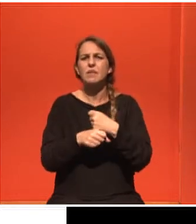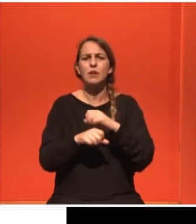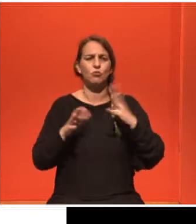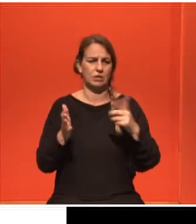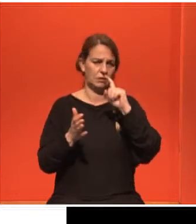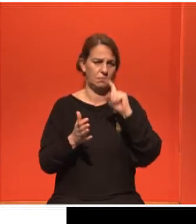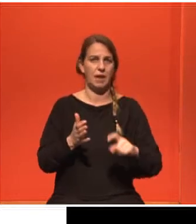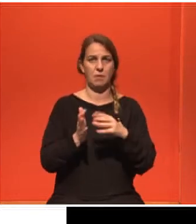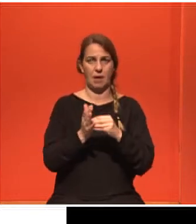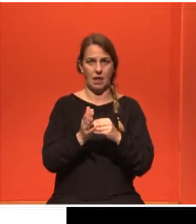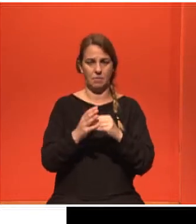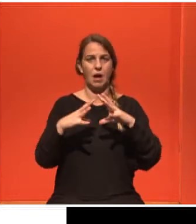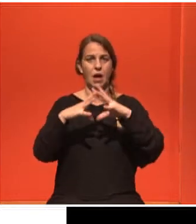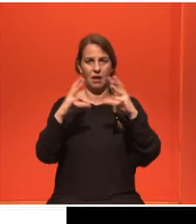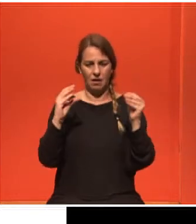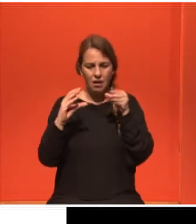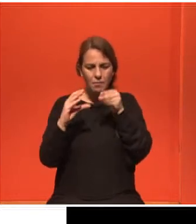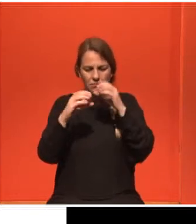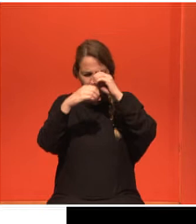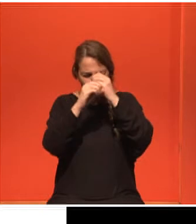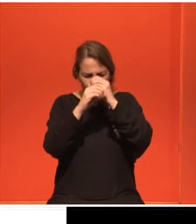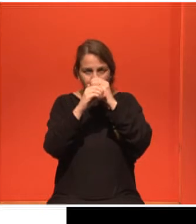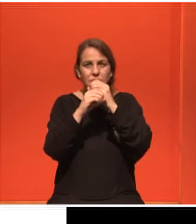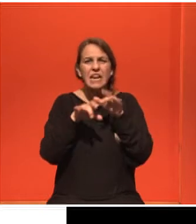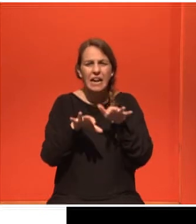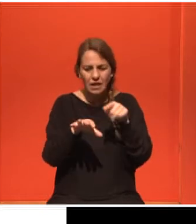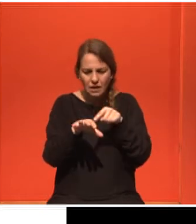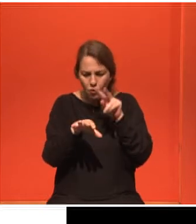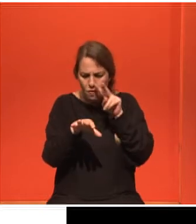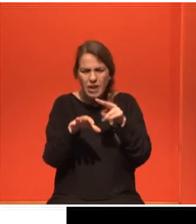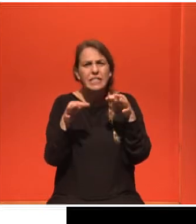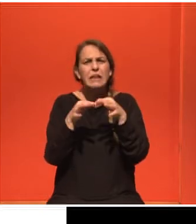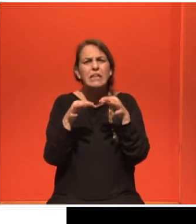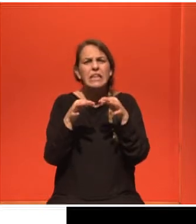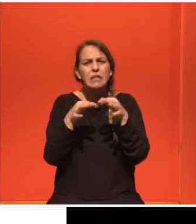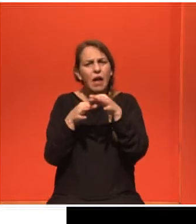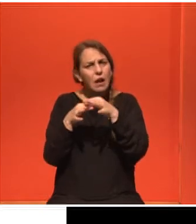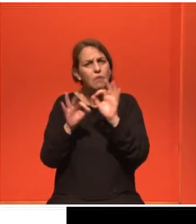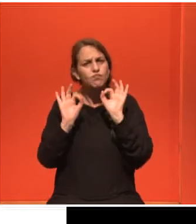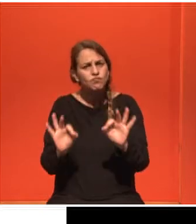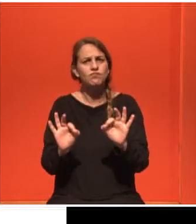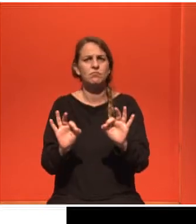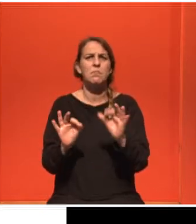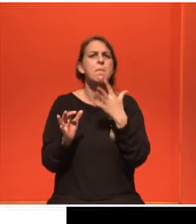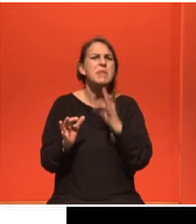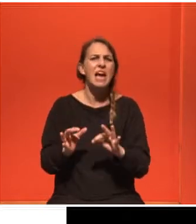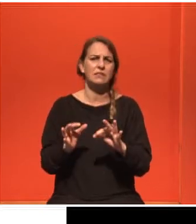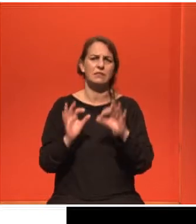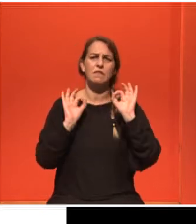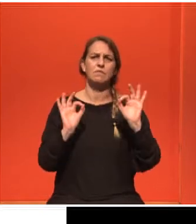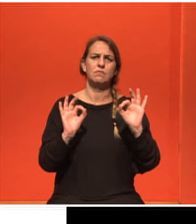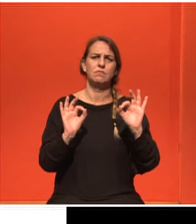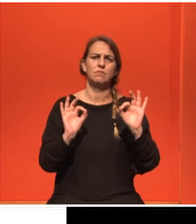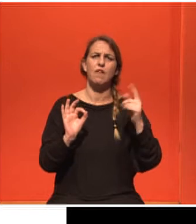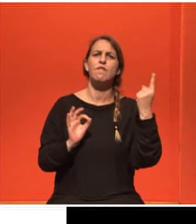ένα καρκίνο με το οποίο όταν το κοιτάξουμε στο μικροσκόπιο να φαίνεται σχεδόν σαν φυσιολογικά κύτταρα, να έχουμε μία απεικόνηση η οποία να είναι χωρίς ευρήματα